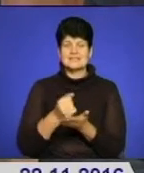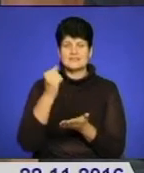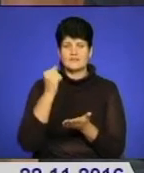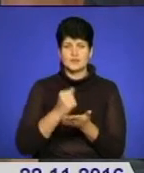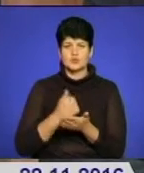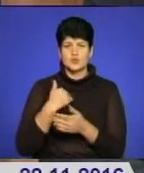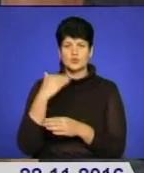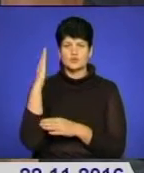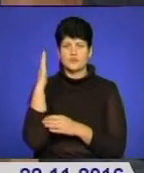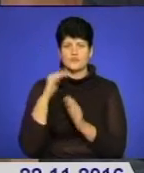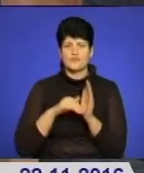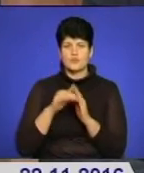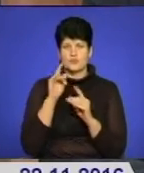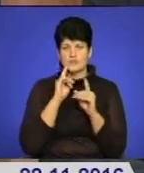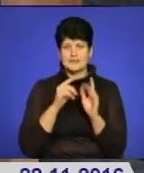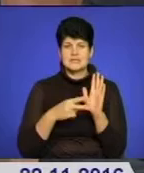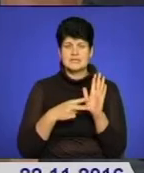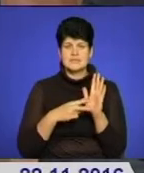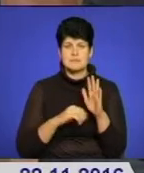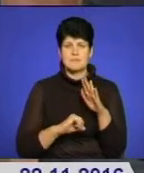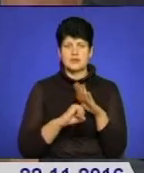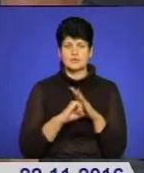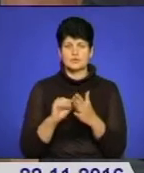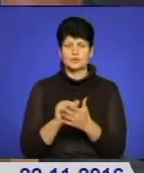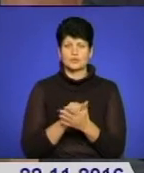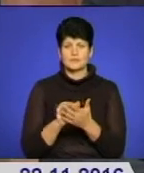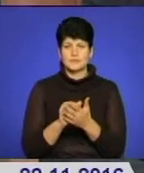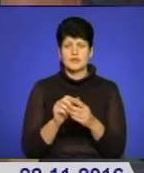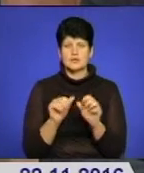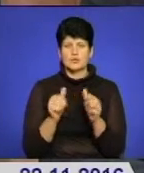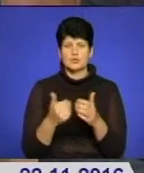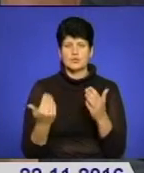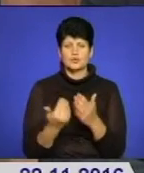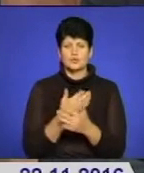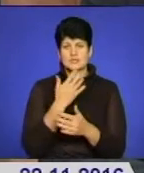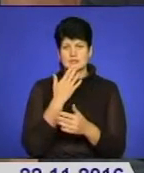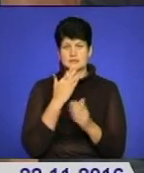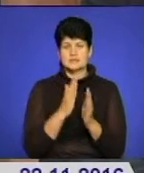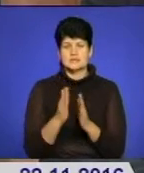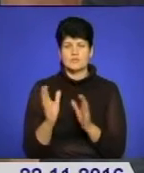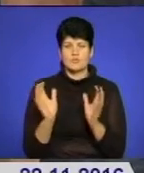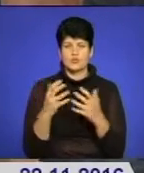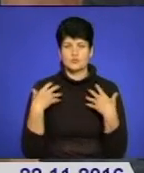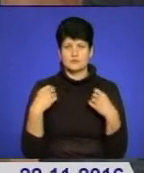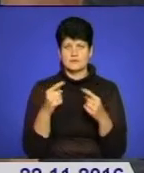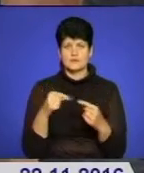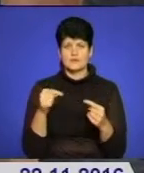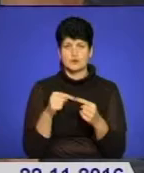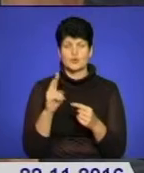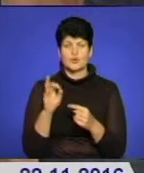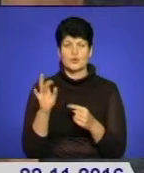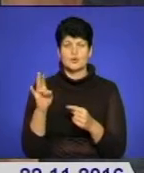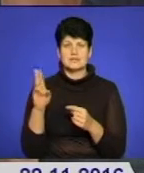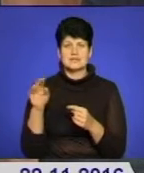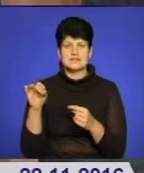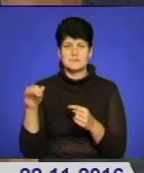голосуванням у Верховній Раді, сім базових законопроектів, які формують нову національну систему охорони здоров'я відповідно до концепції побудови